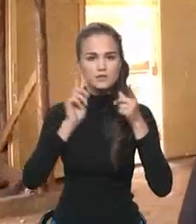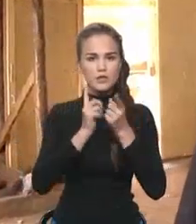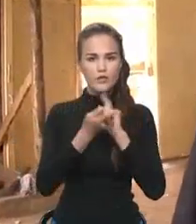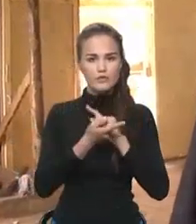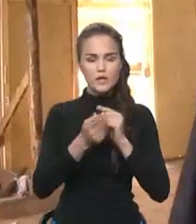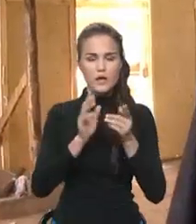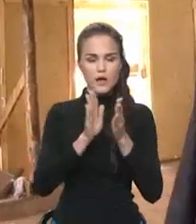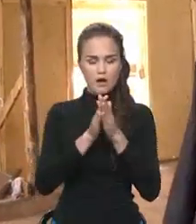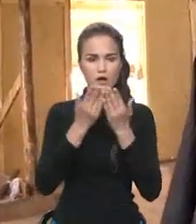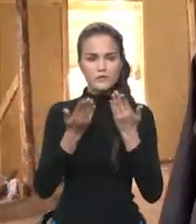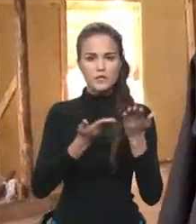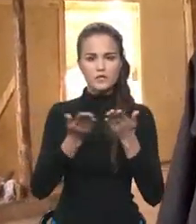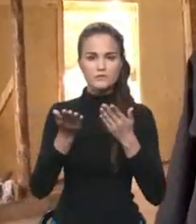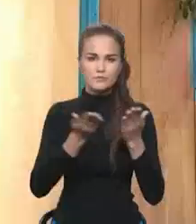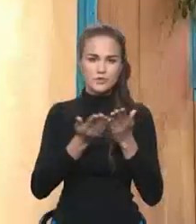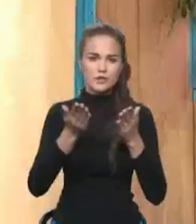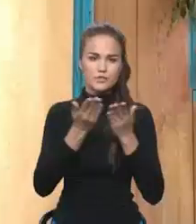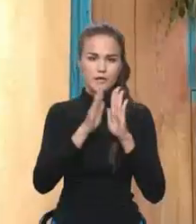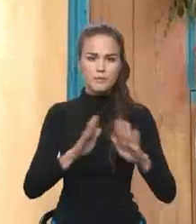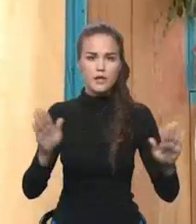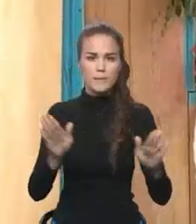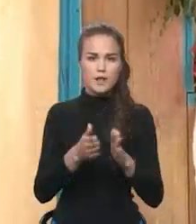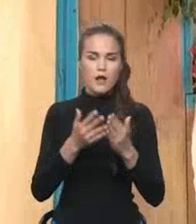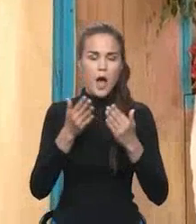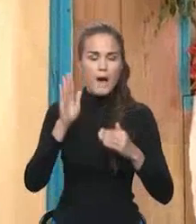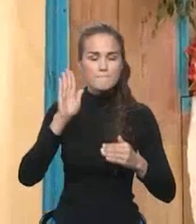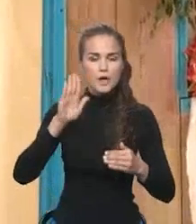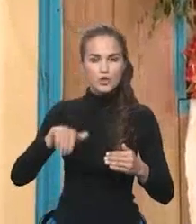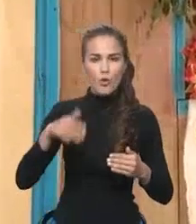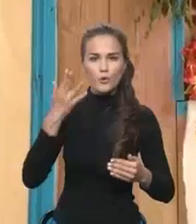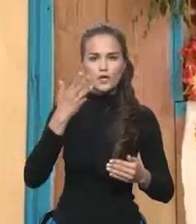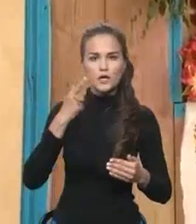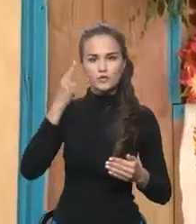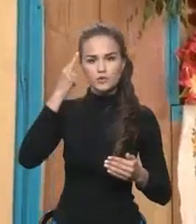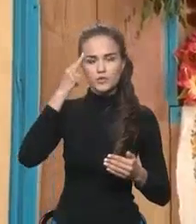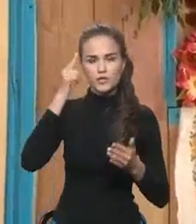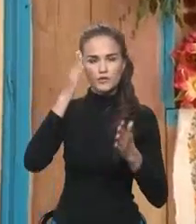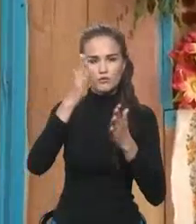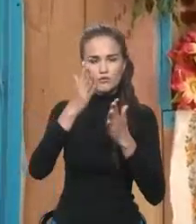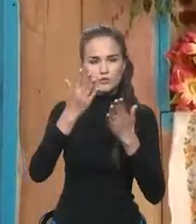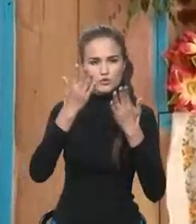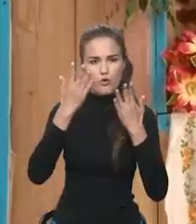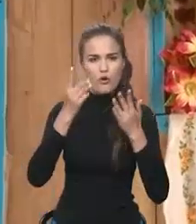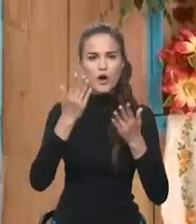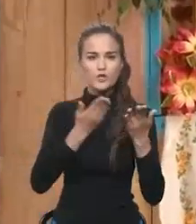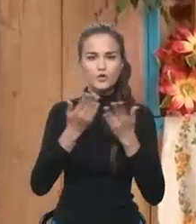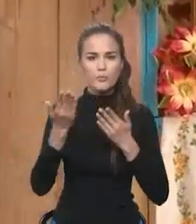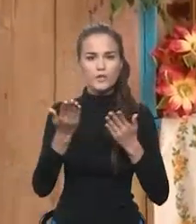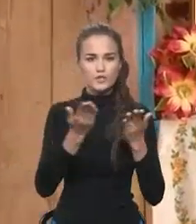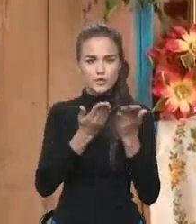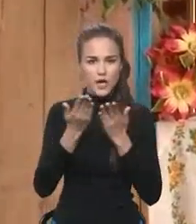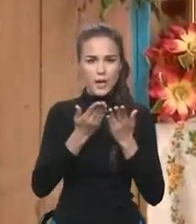раньше читали, но читали, читали, пели, пели там А потом, когда до меня, до сознания моего дошло О чем мы читаем